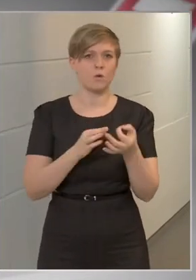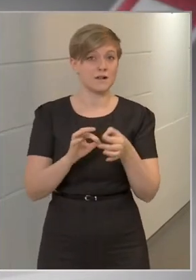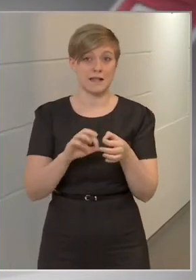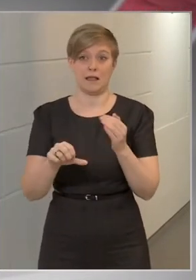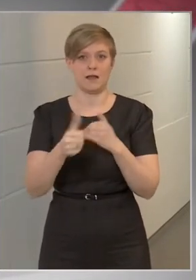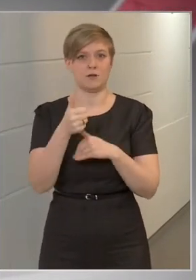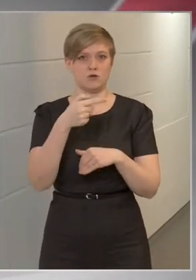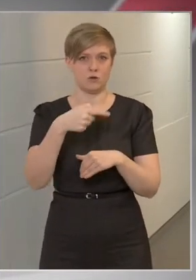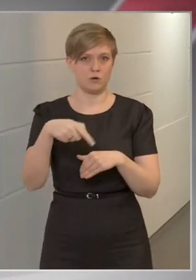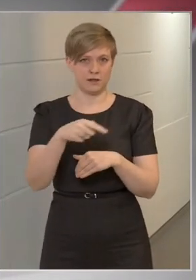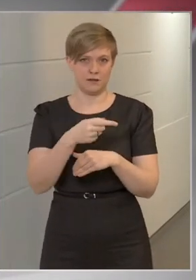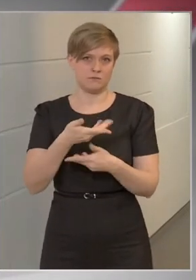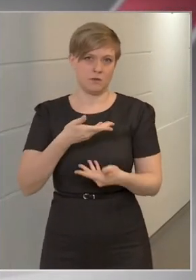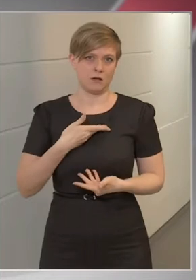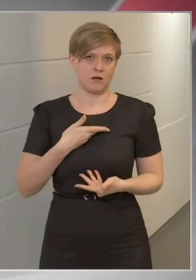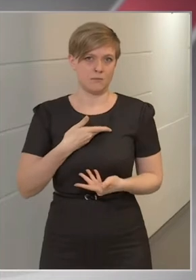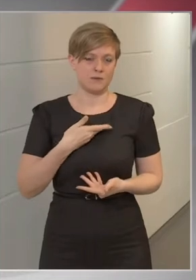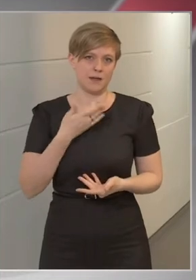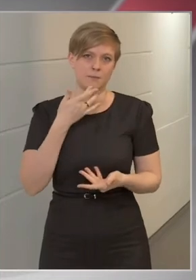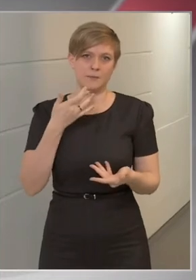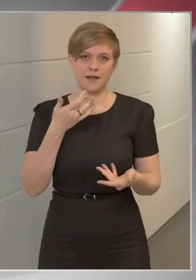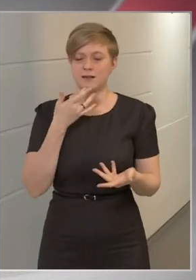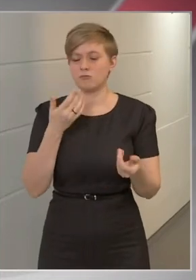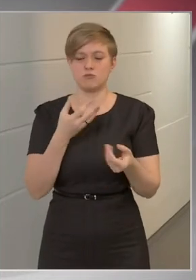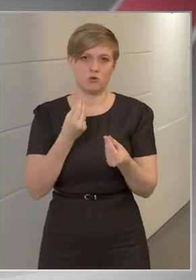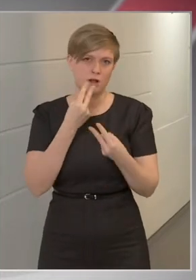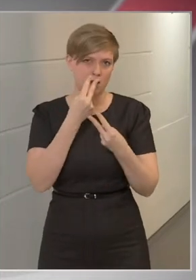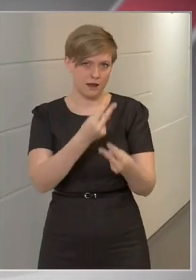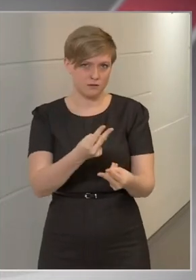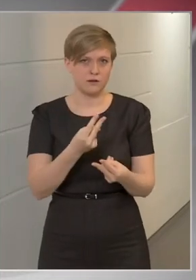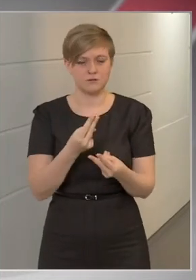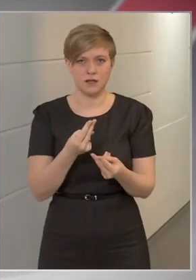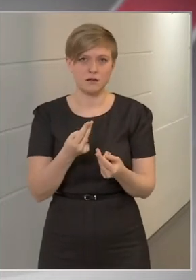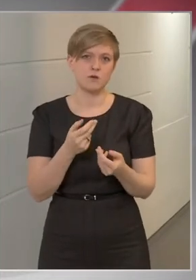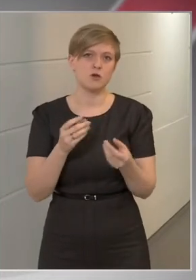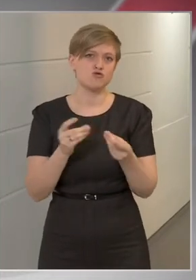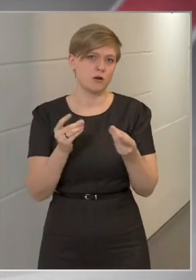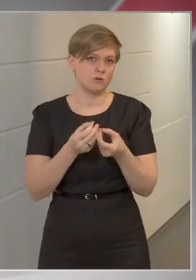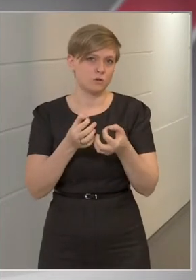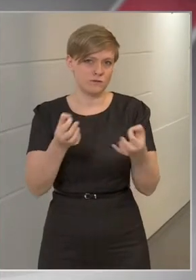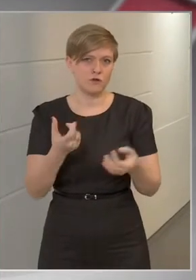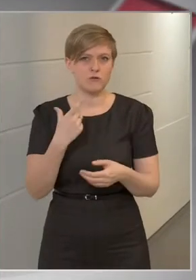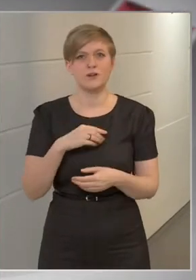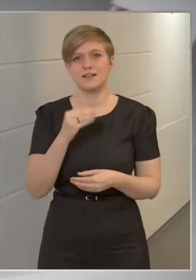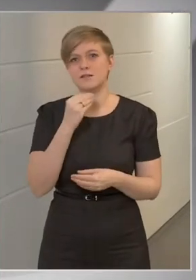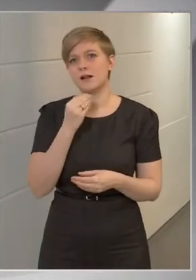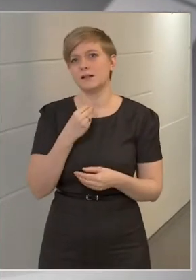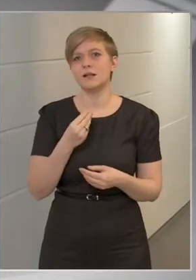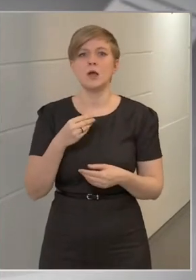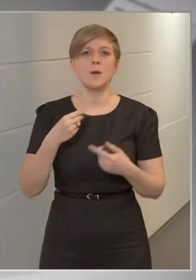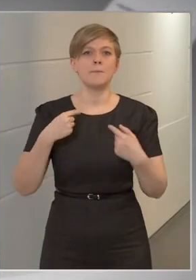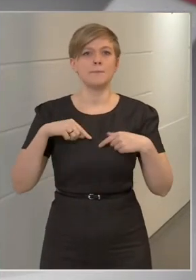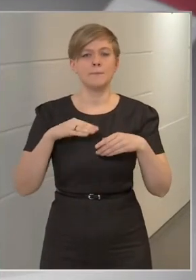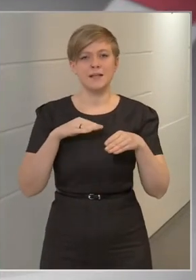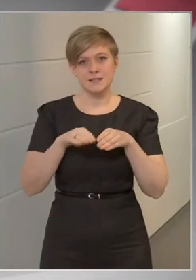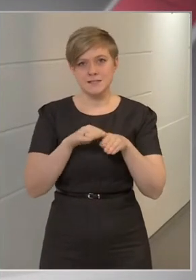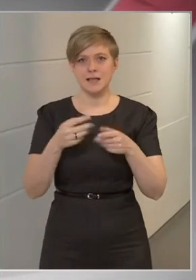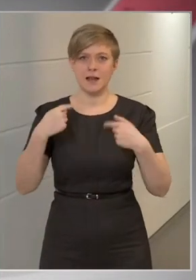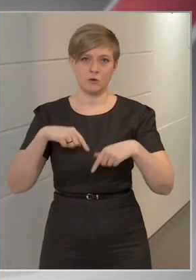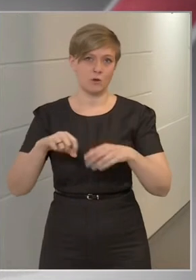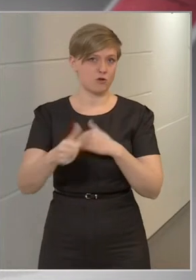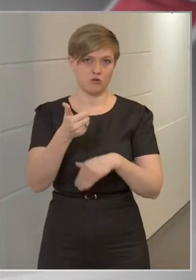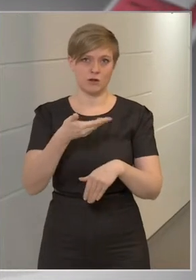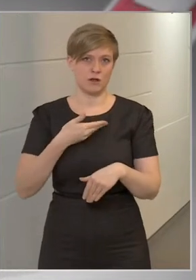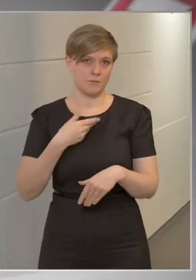ahol elsőként kapták. Például sokan láthatták, hiszen sajtó nyilvános volt. Az izráli miniszterelnök elsőként kapta meg az